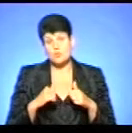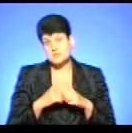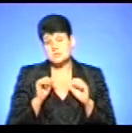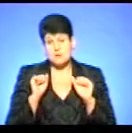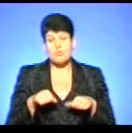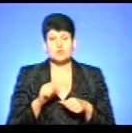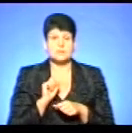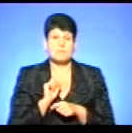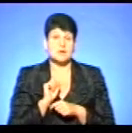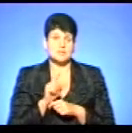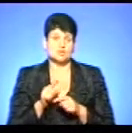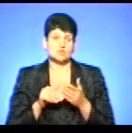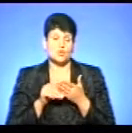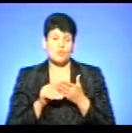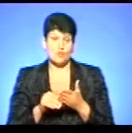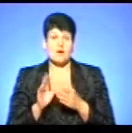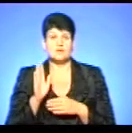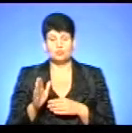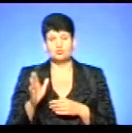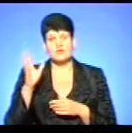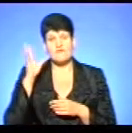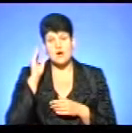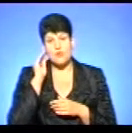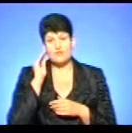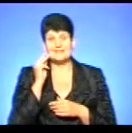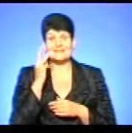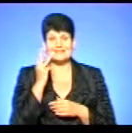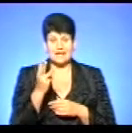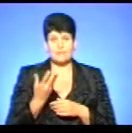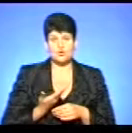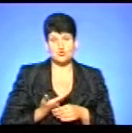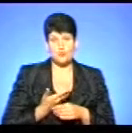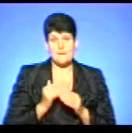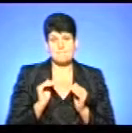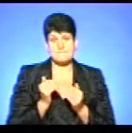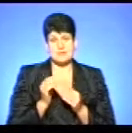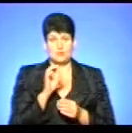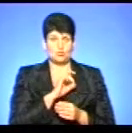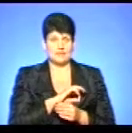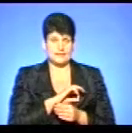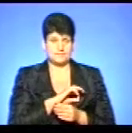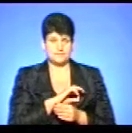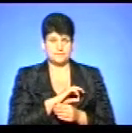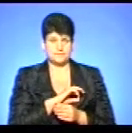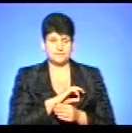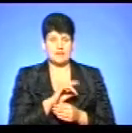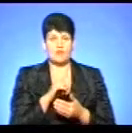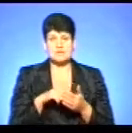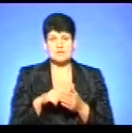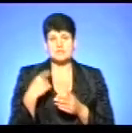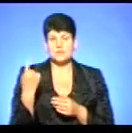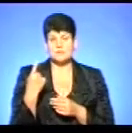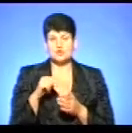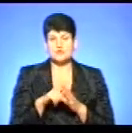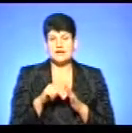призначити допомогу, але буде враховуватись три прожиткових мінімуми дохід. Разом з тим, для містобласного значення обов